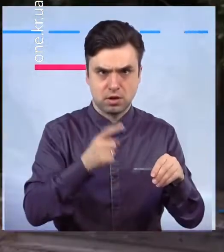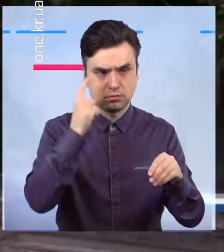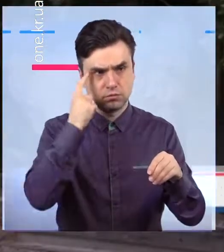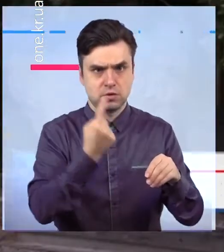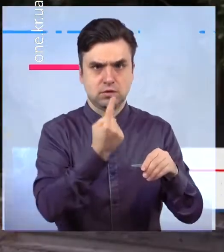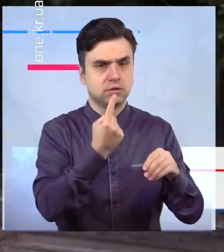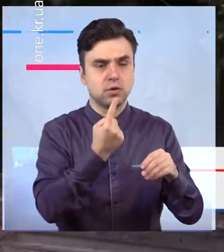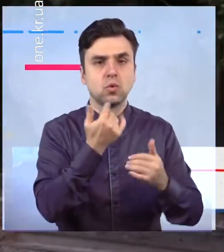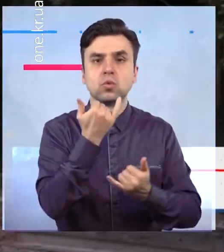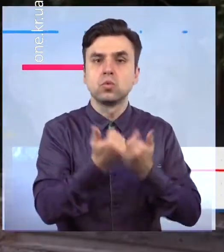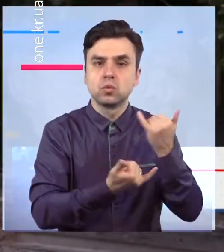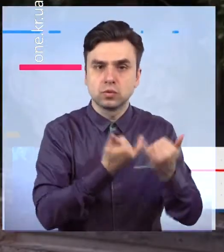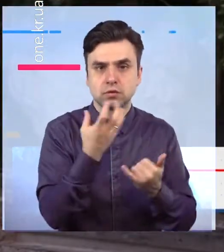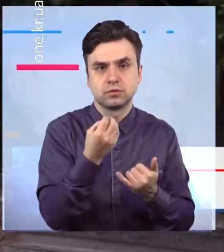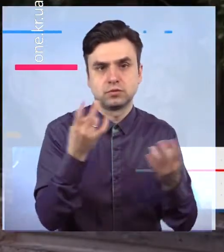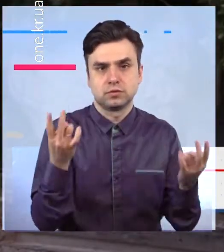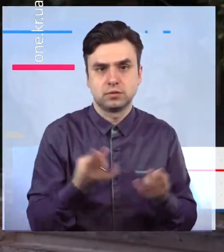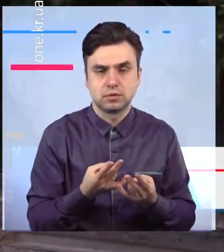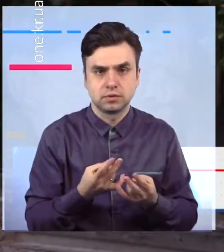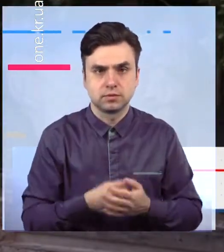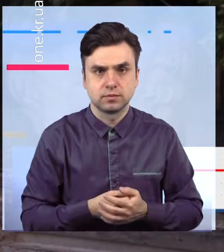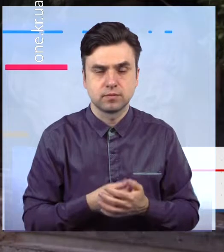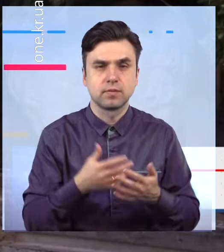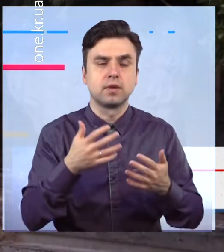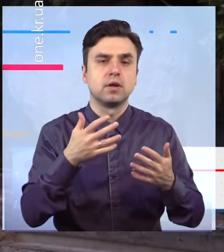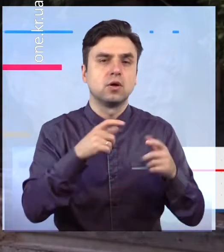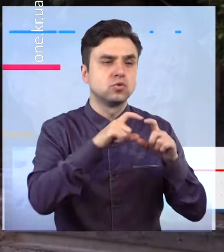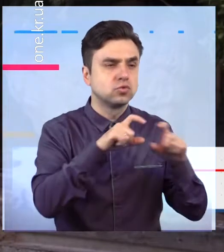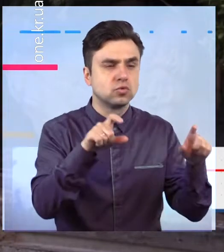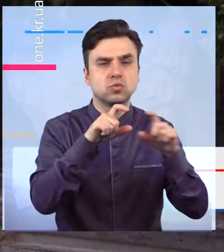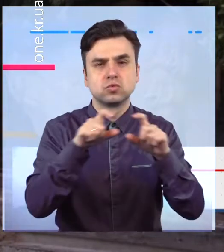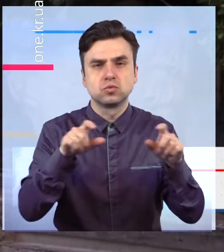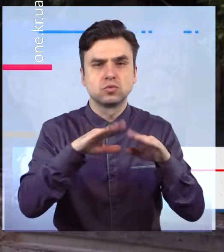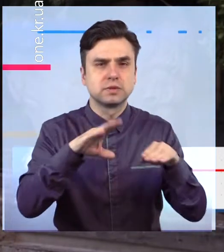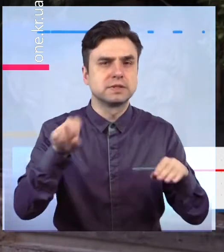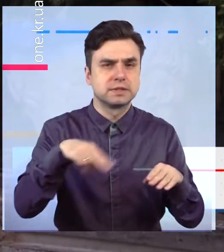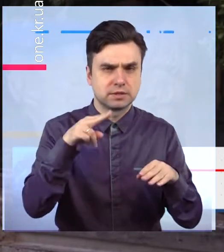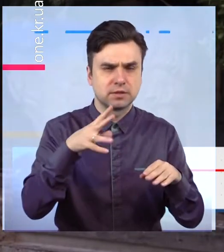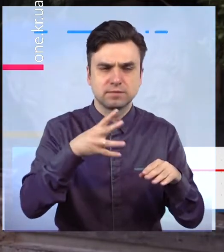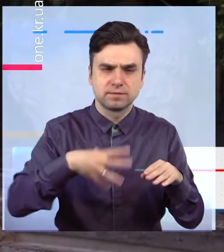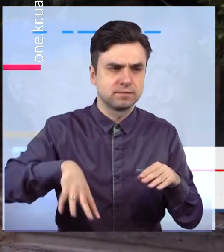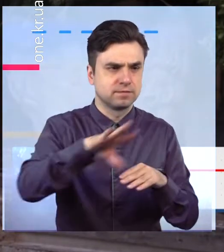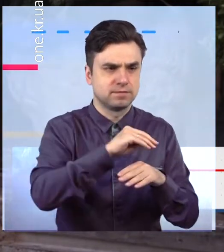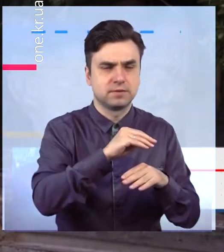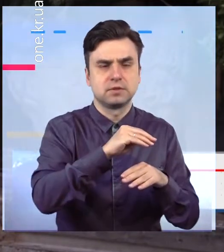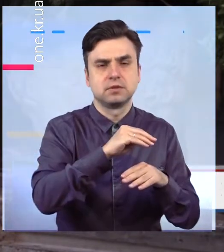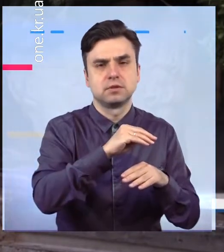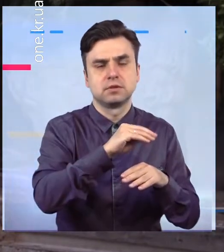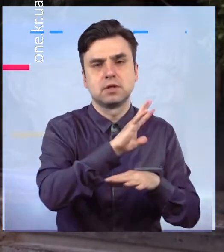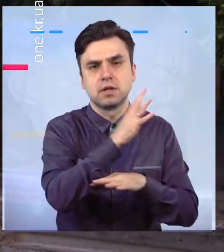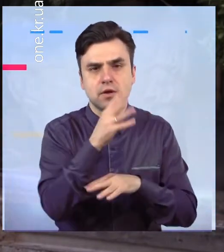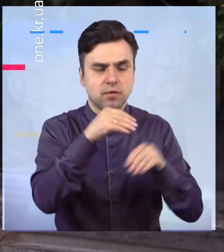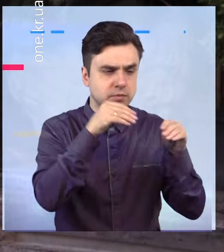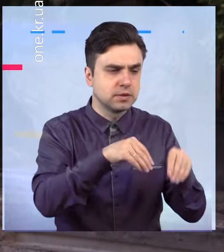ними. Висадження зелених насаджень на території дошкільних та загальноосвітніх закладів міста сприяє не тільки їх благоустрою, а й